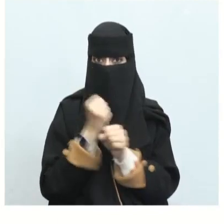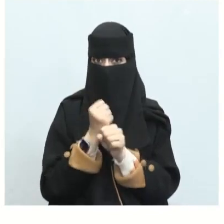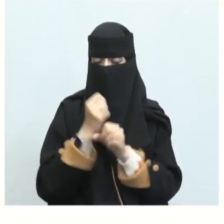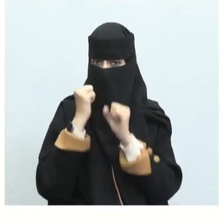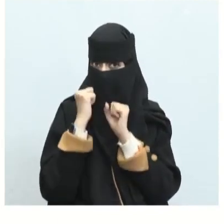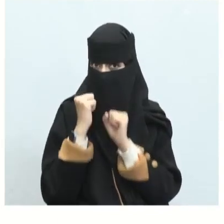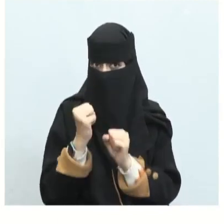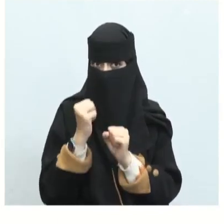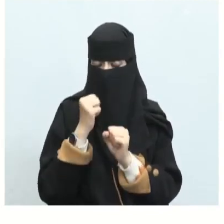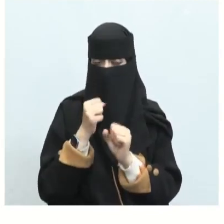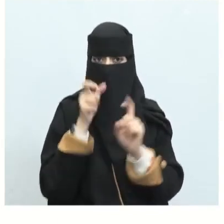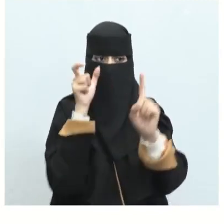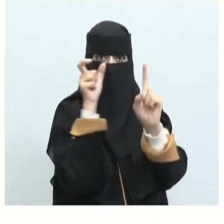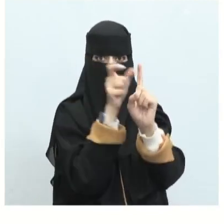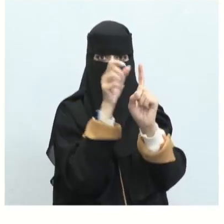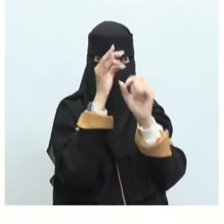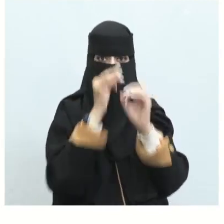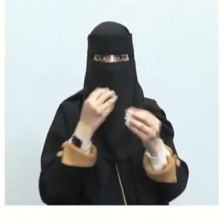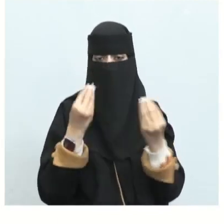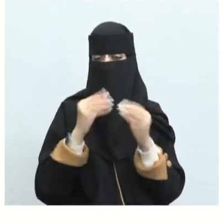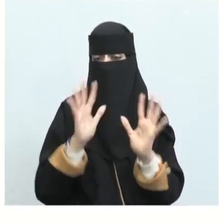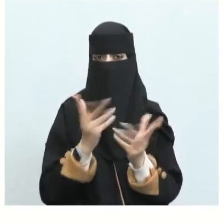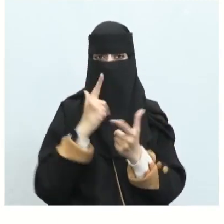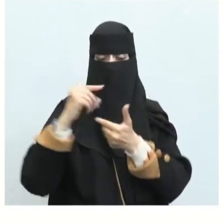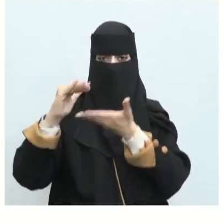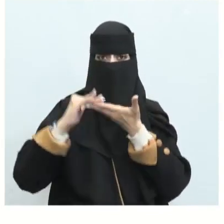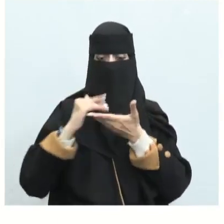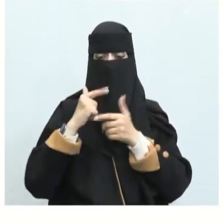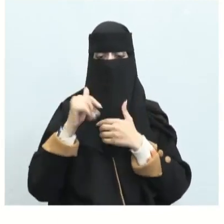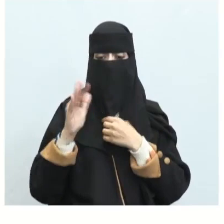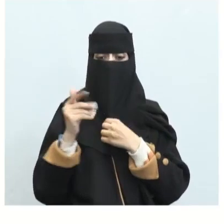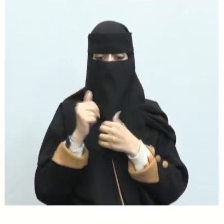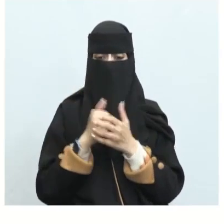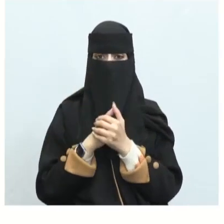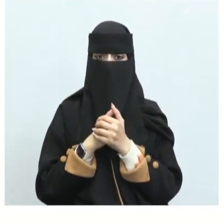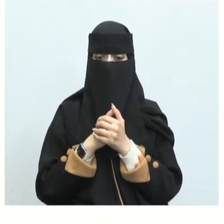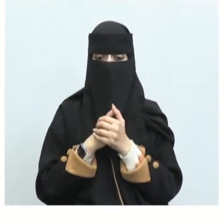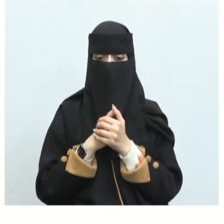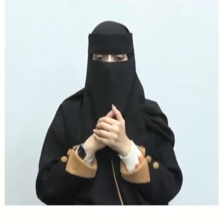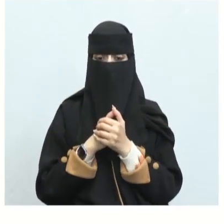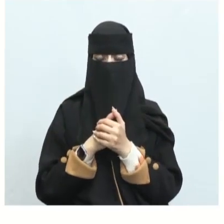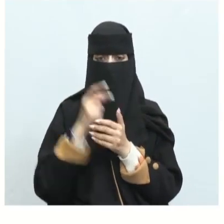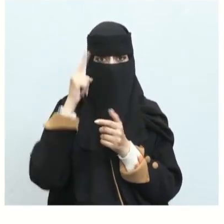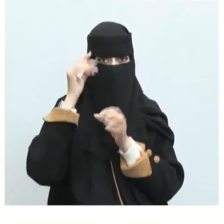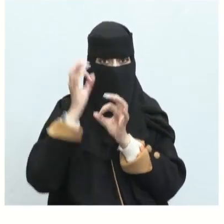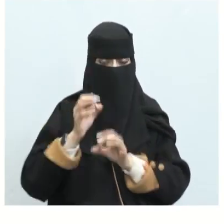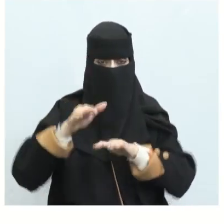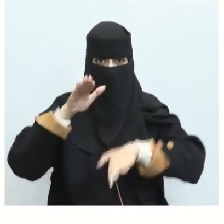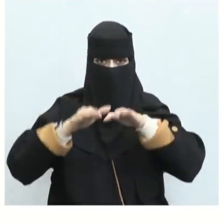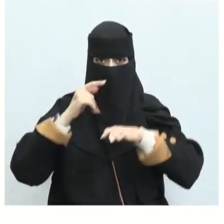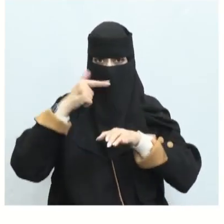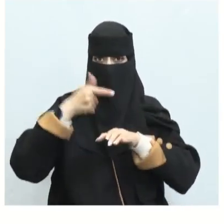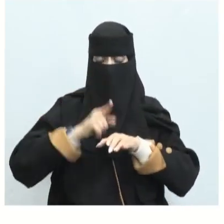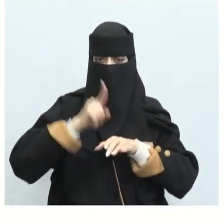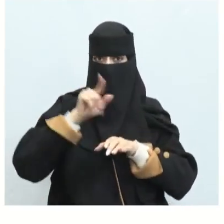تميل عقولهم مع أهوائهم ونحن لا نتبع الهواء وإلا ما نحكم دائماً العقل أيضاً فقنع بما قسم الملك هو